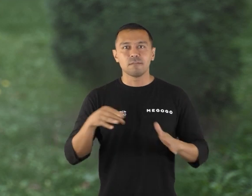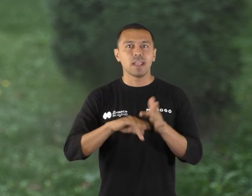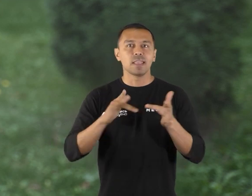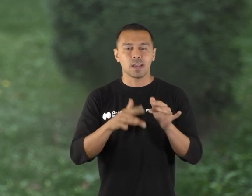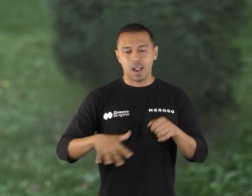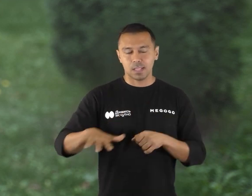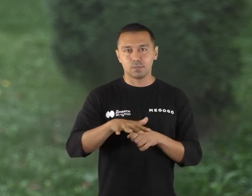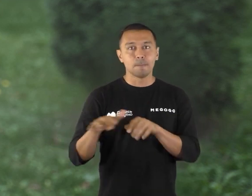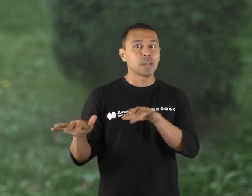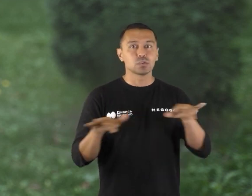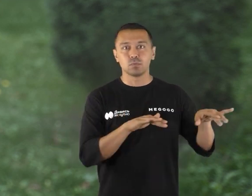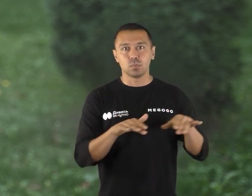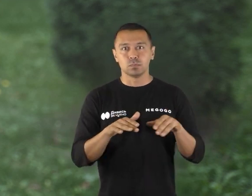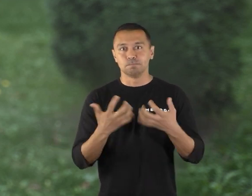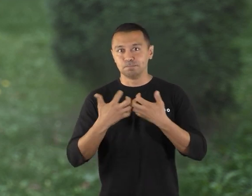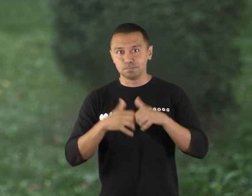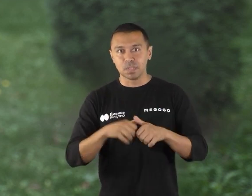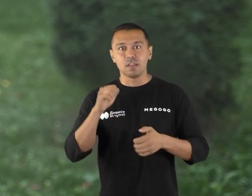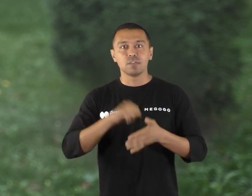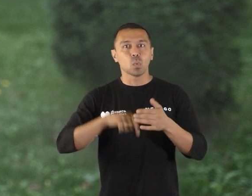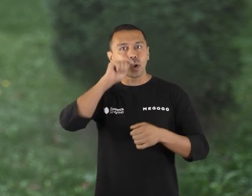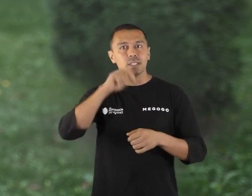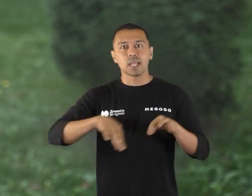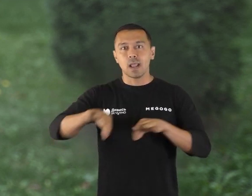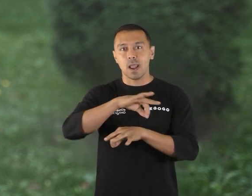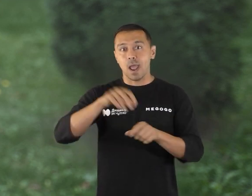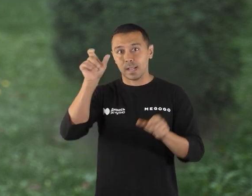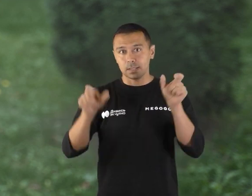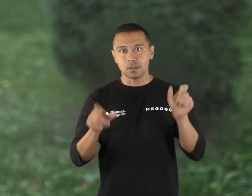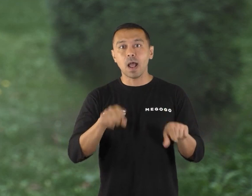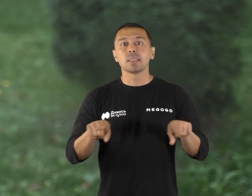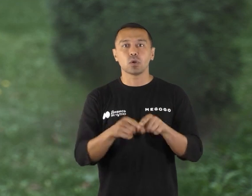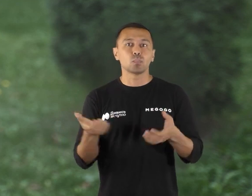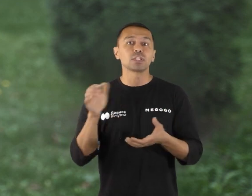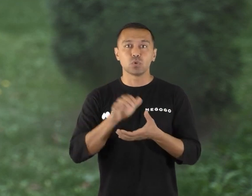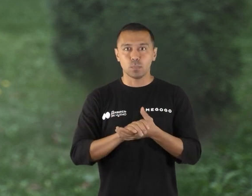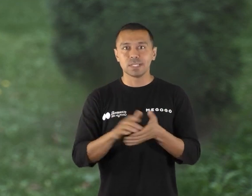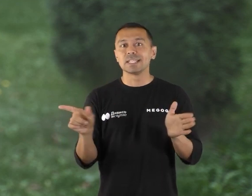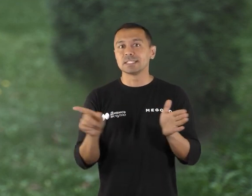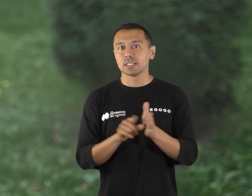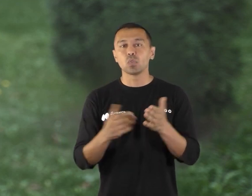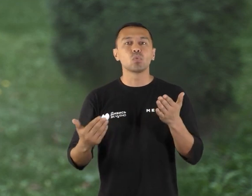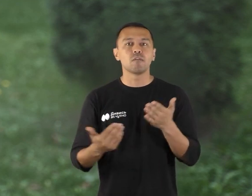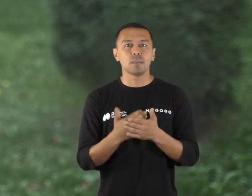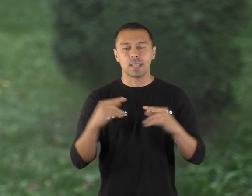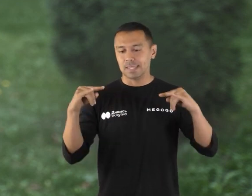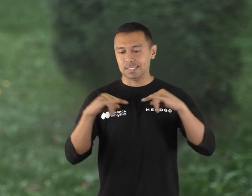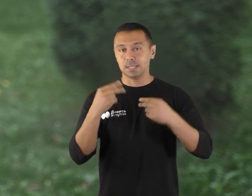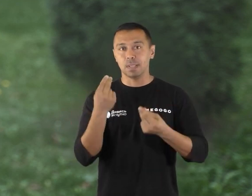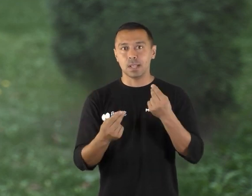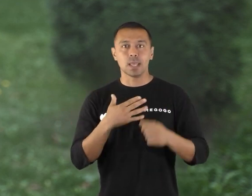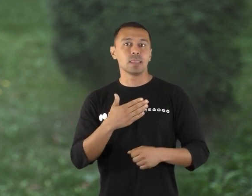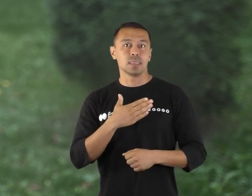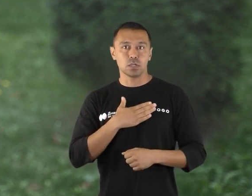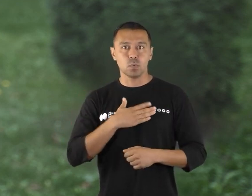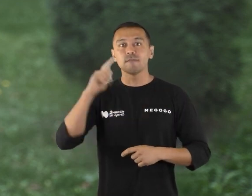інтерактивному пересувному модулі від українських архітекторів, але й також познайомитися з новими настільними іграми